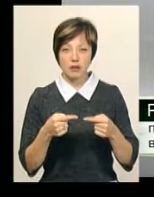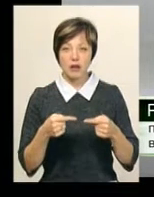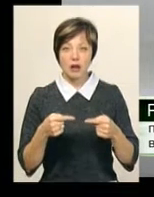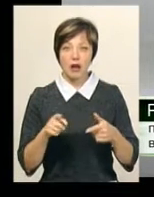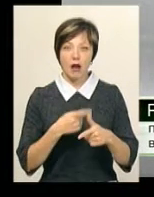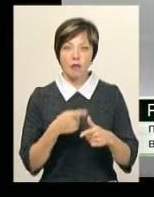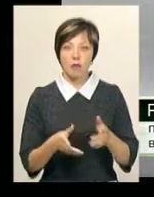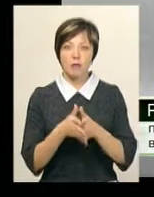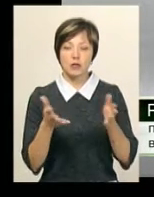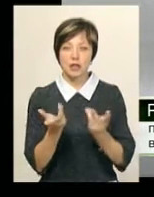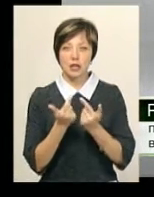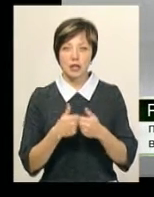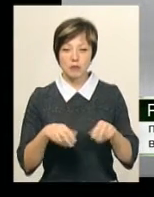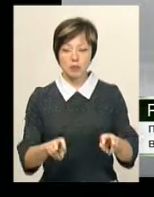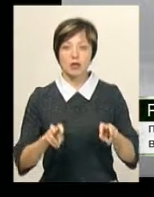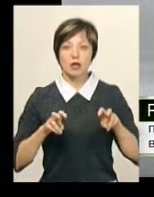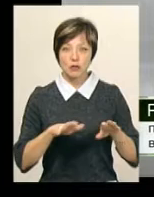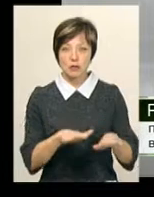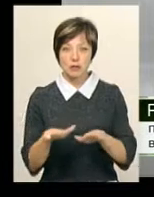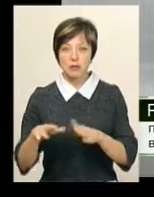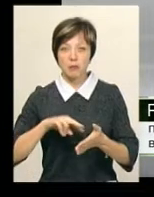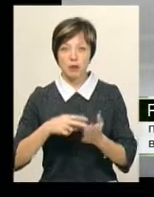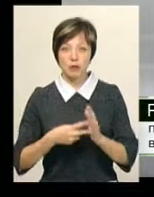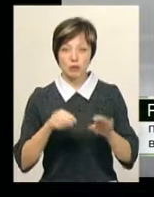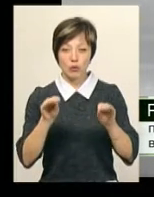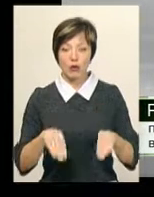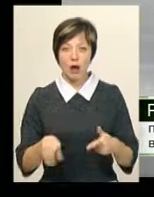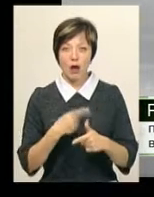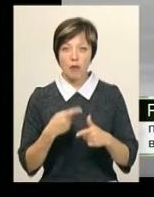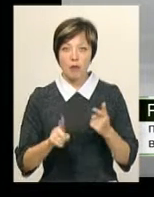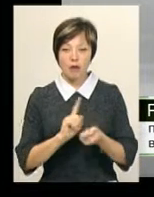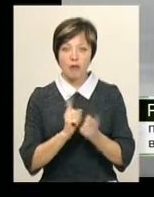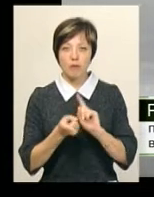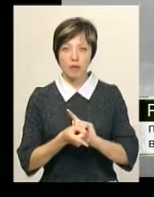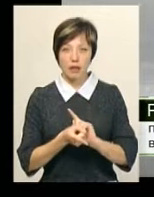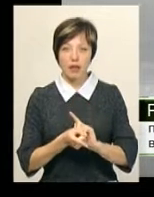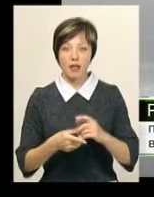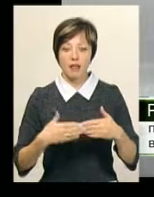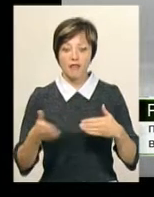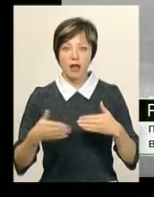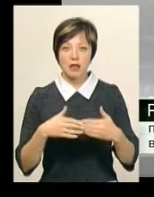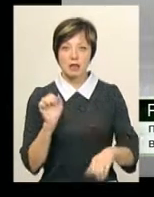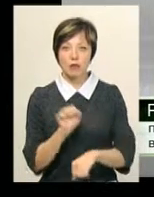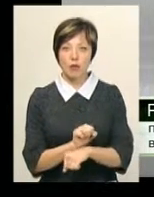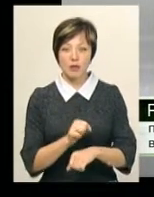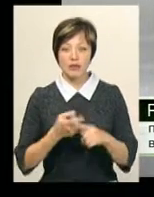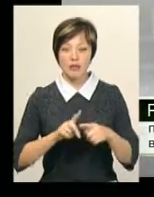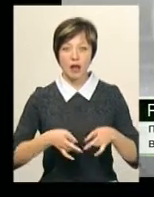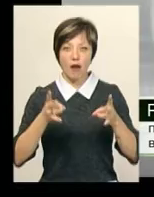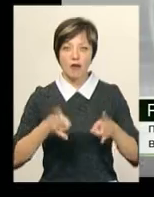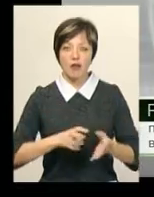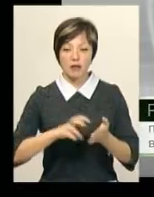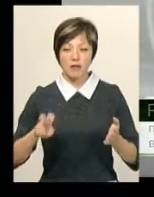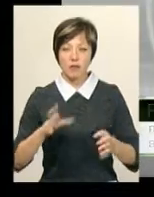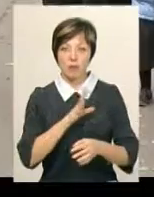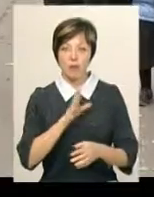або більша кількість посадочних місцях. передбачено законом. Або, навпаки, двері заблоковані взагалі. Хоча це є аварійний викид, і він має бути